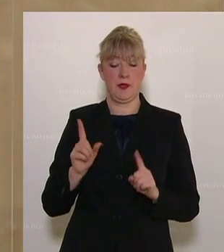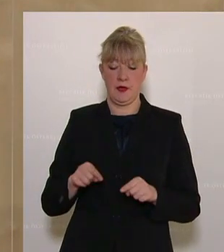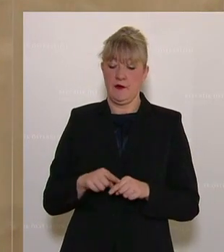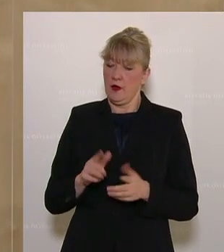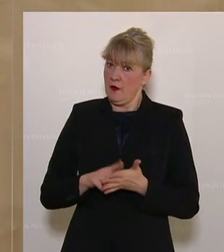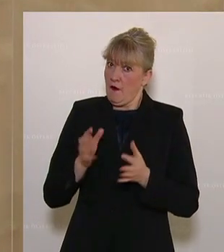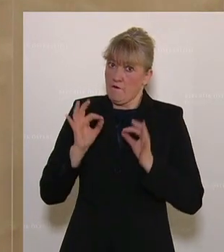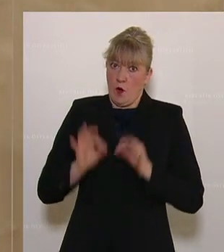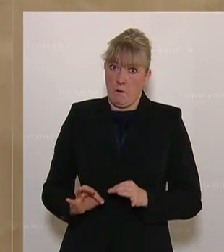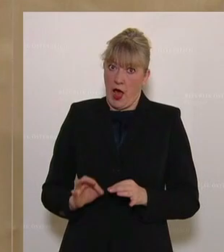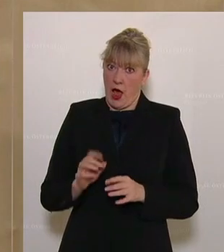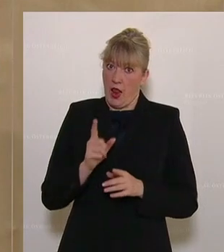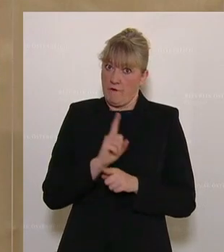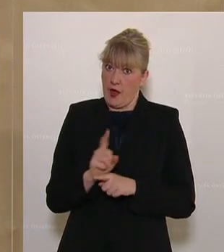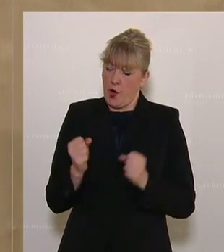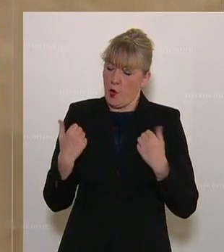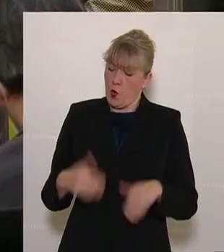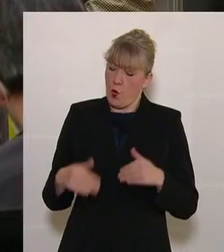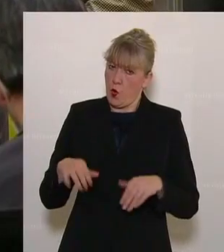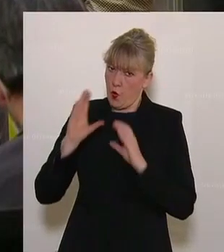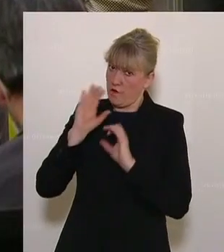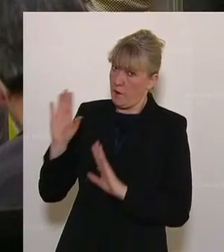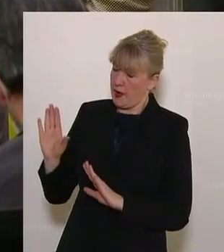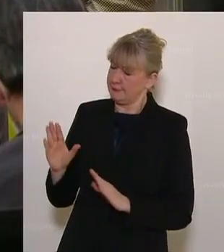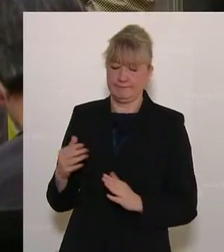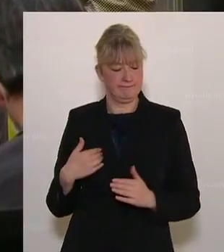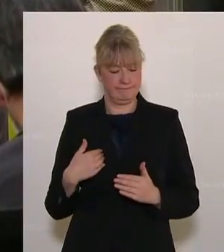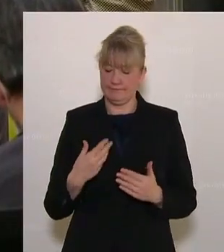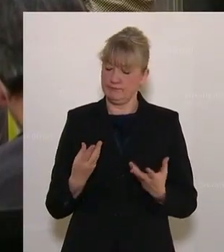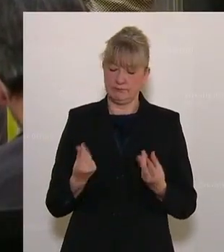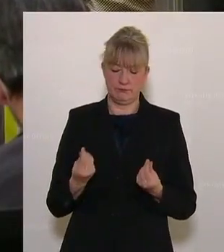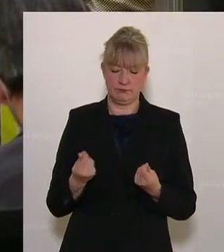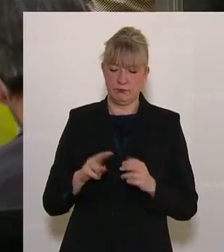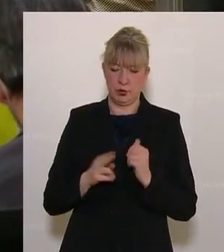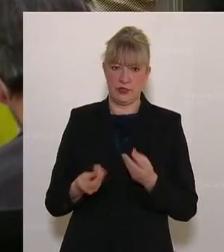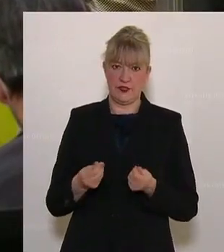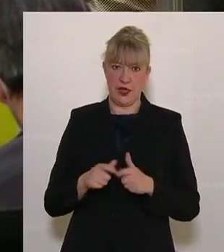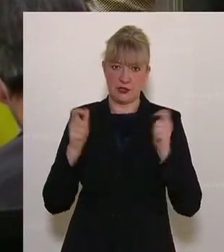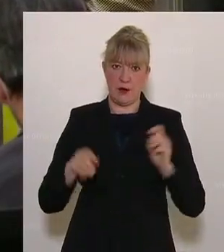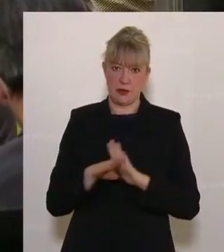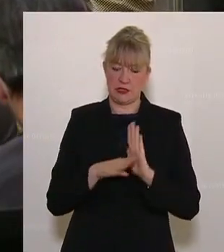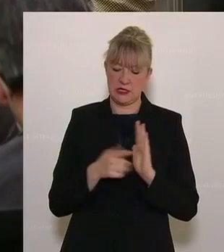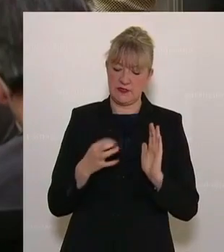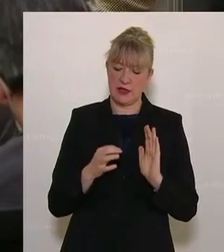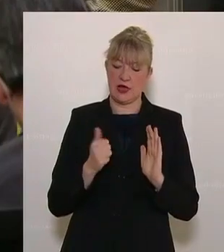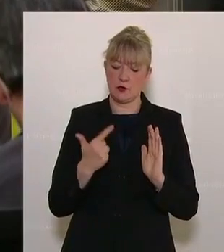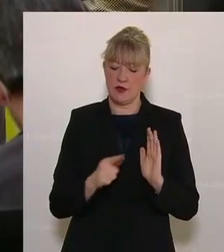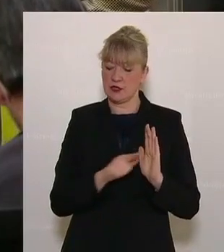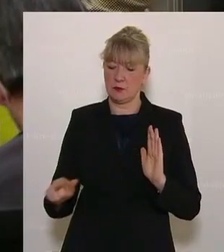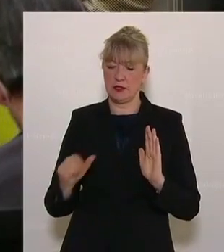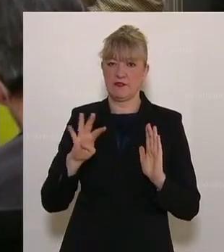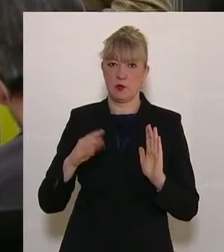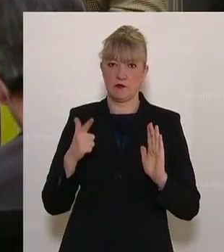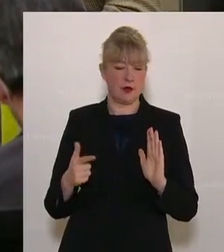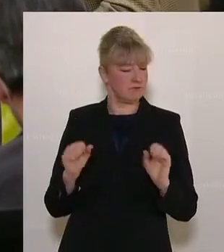Formalfehlers der ÖVP konnten wir jedoch nicht das Bundesfinanzrahmengesetz 2021 bis 2024